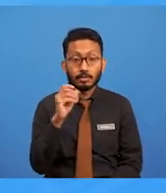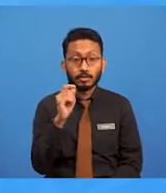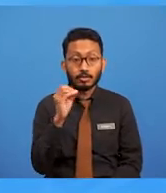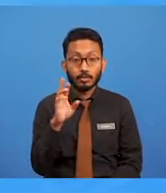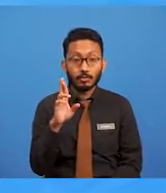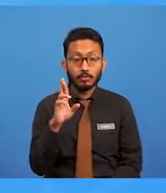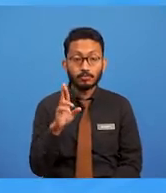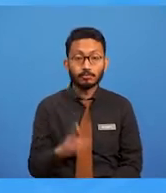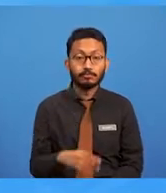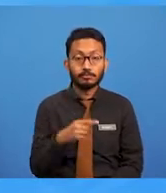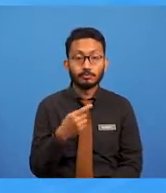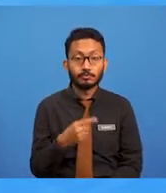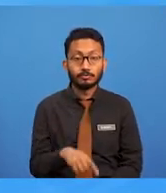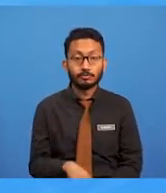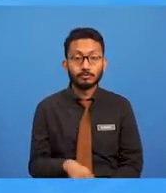jawapannya?